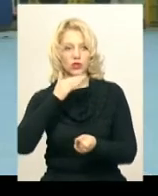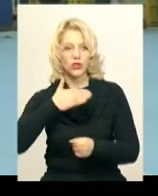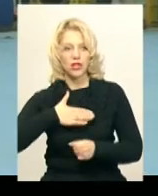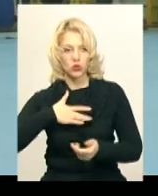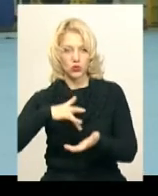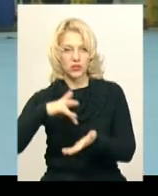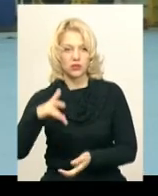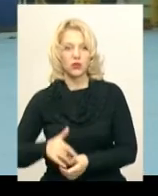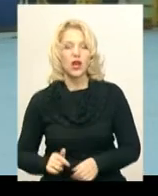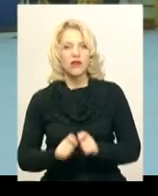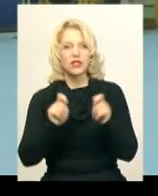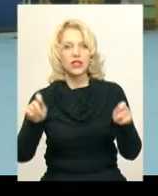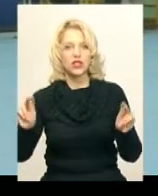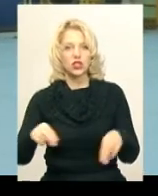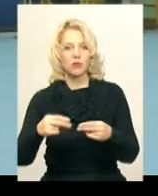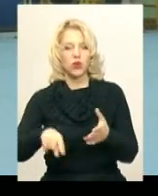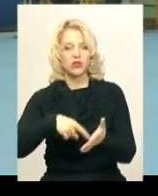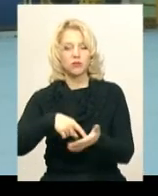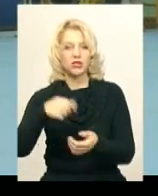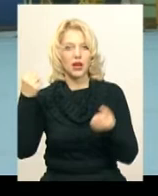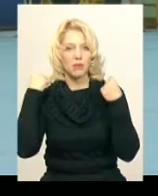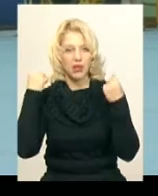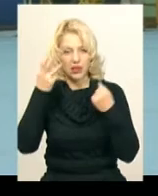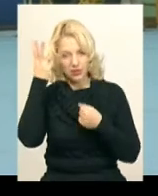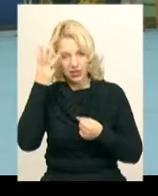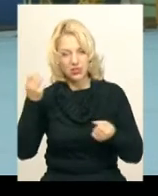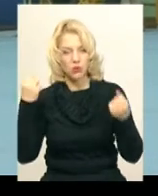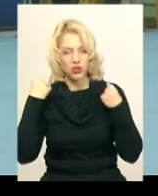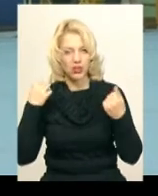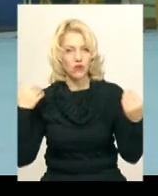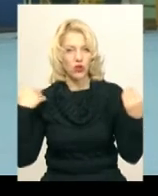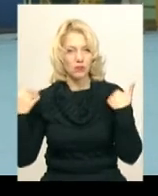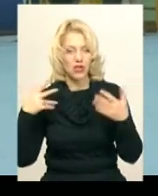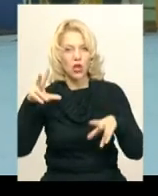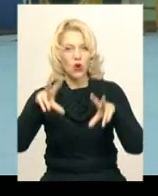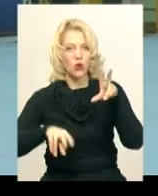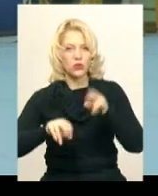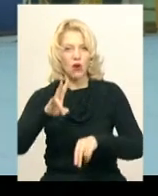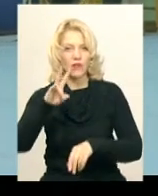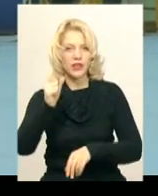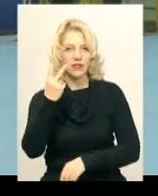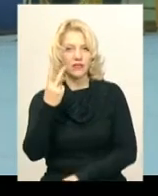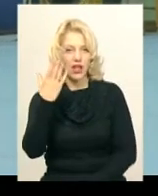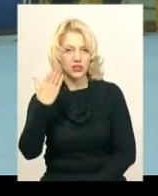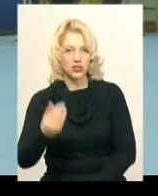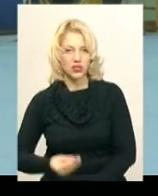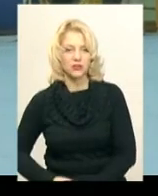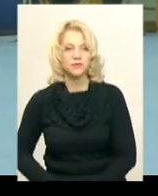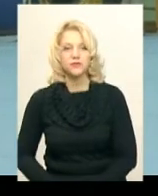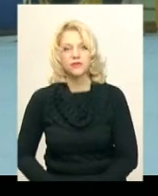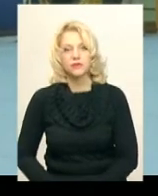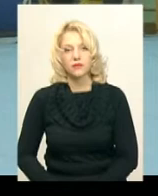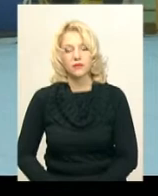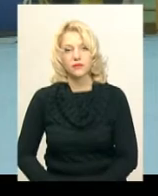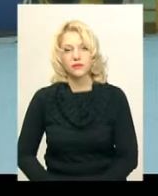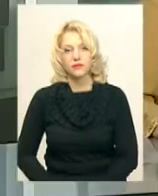центру. Відкритий чемпіонат міста Хмельницького зі спортивної гімнастики розрахований на два дні. Світлана Поробок, Віктор Кривий, новини Поділяцентр.